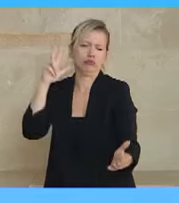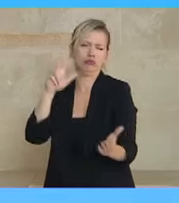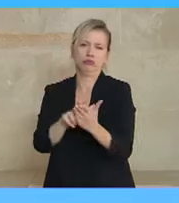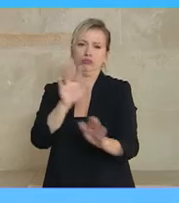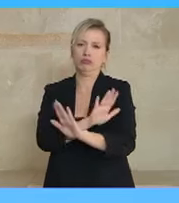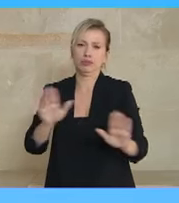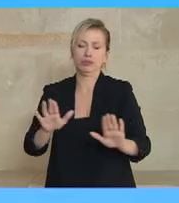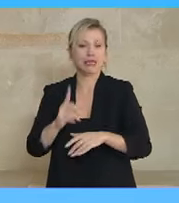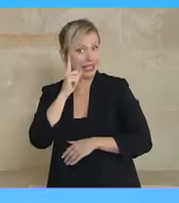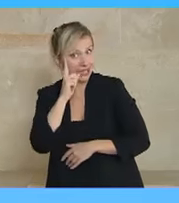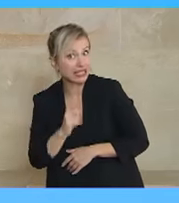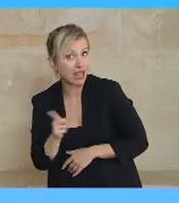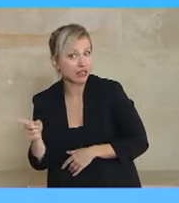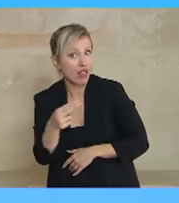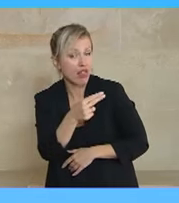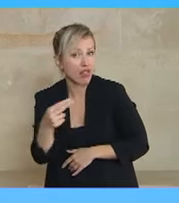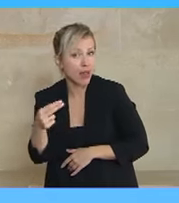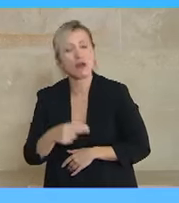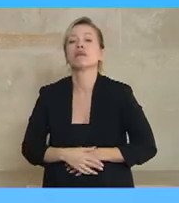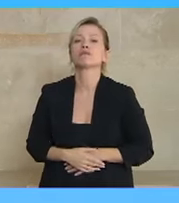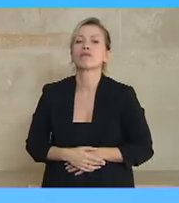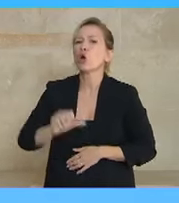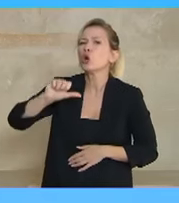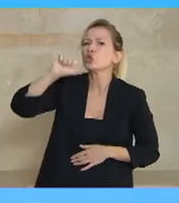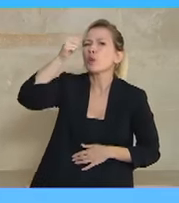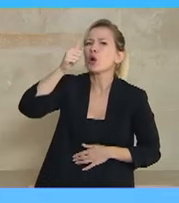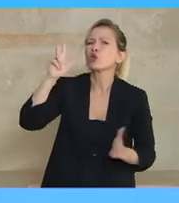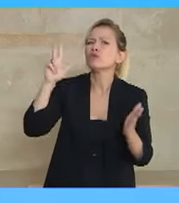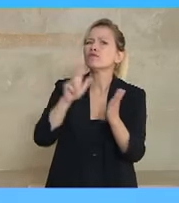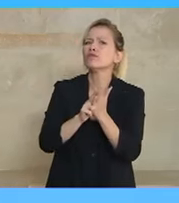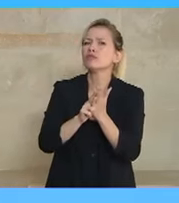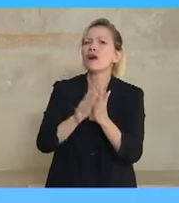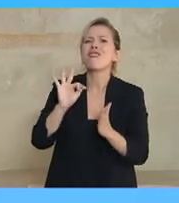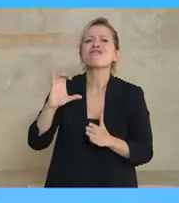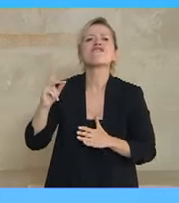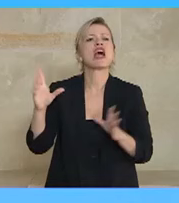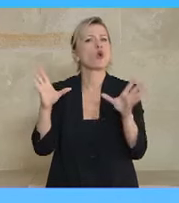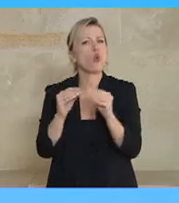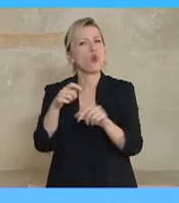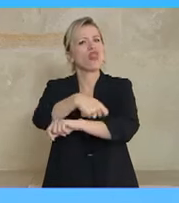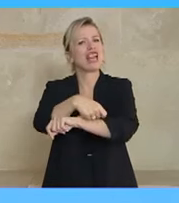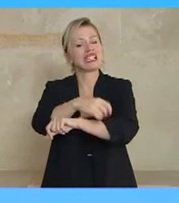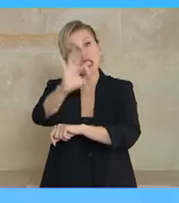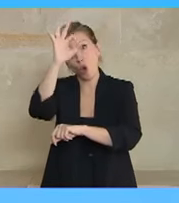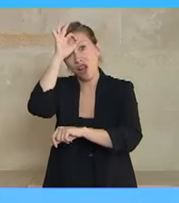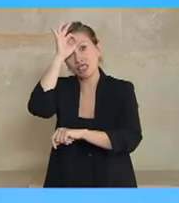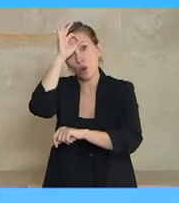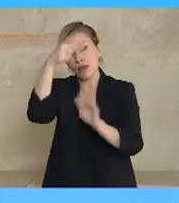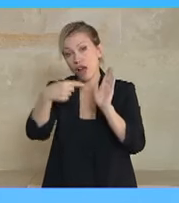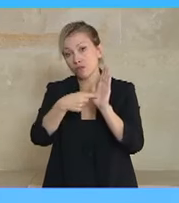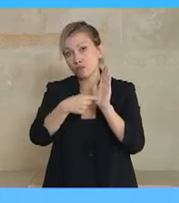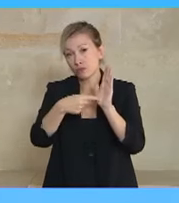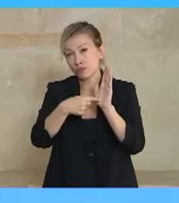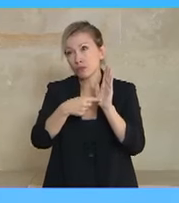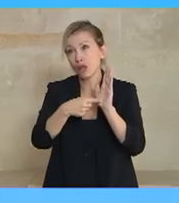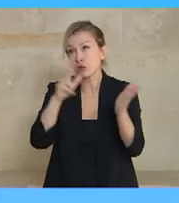Δεν ξέρω αν γνωρίζετε. Το πρώτο ΦΕΚ για τη δημιουργία της δικαστικής αστυνομίας είναι ΦΕΚ του